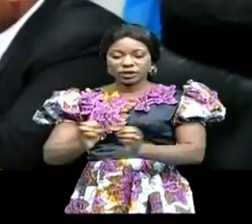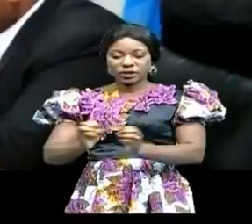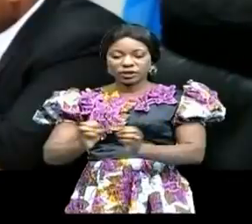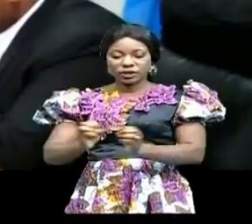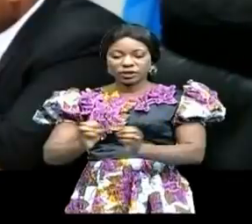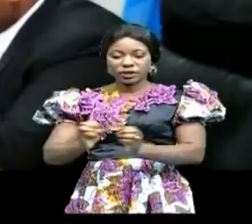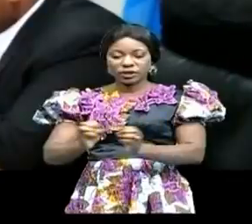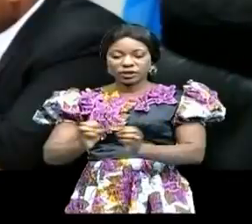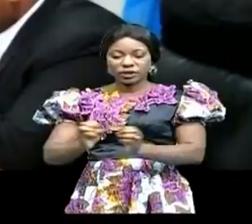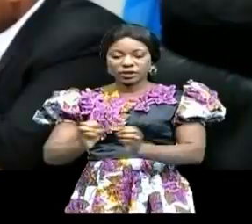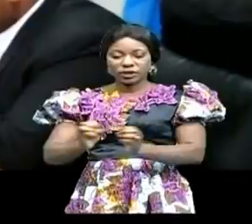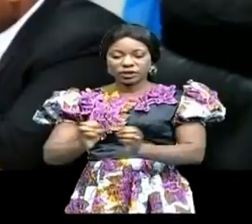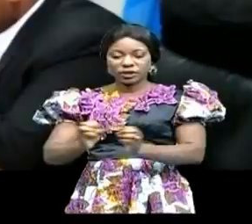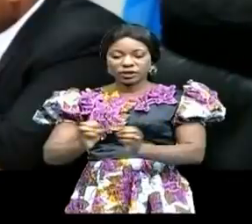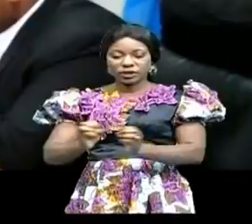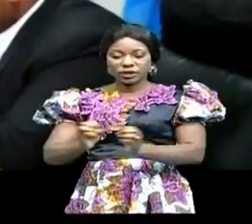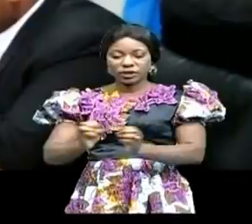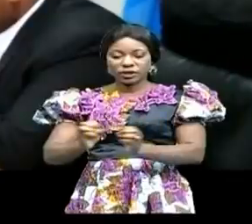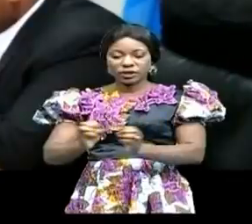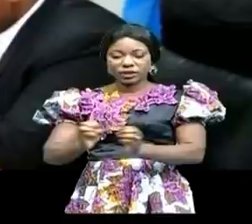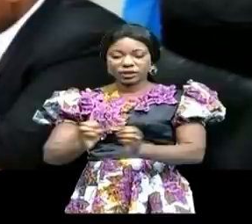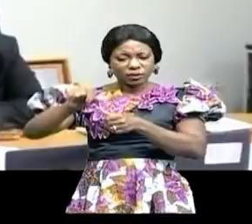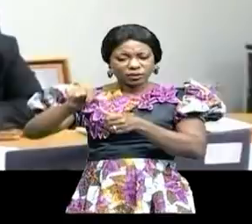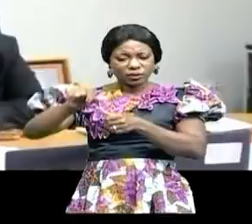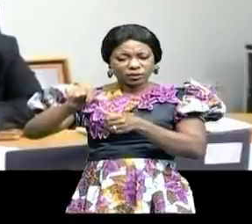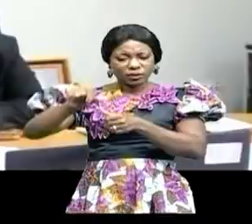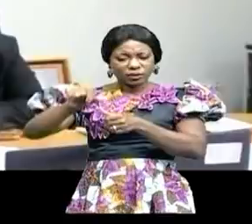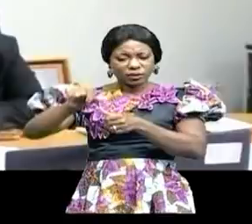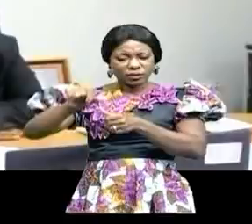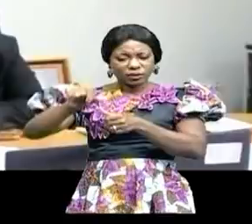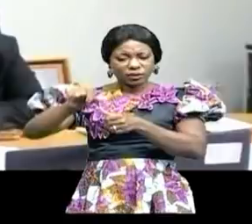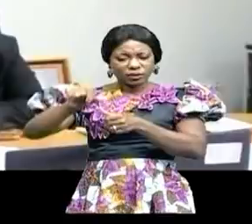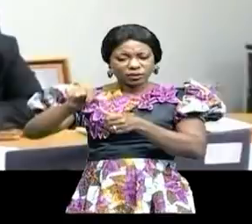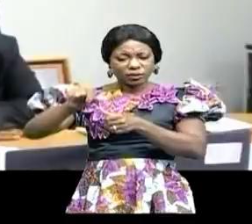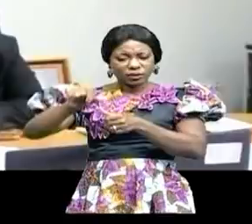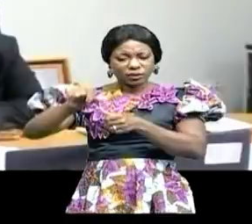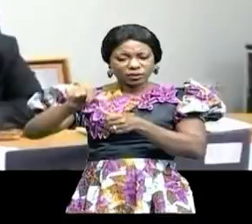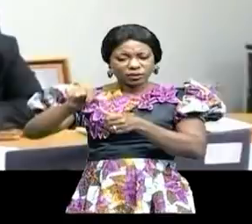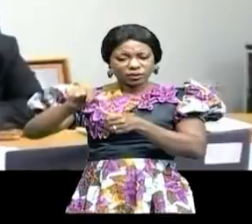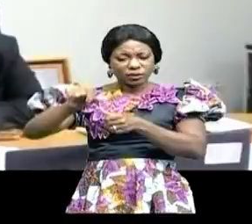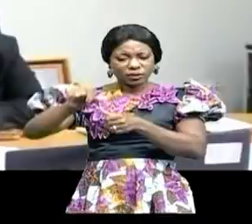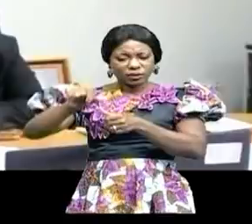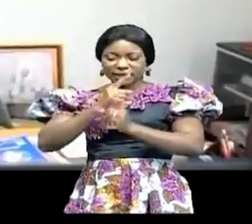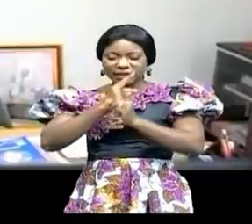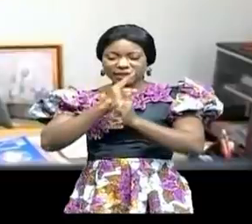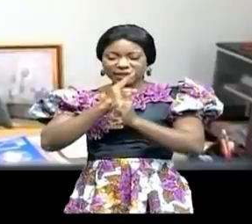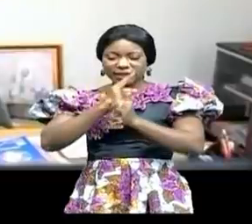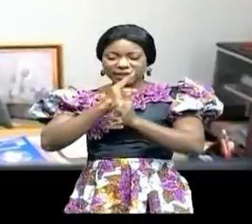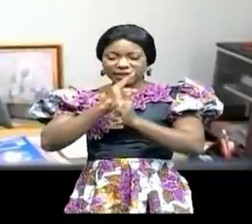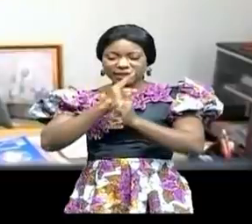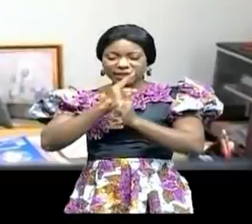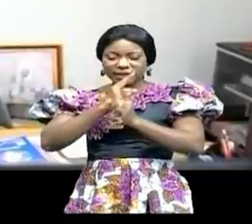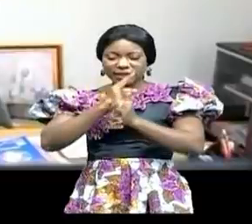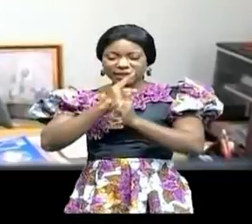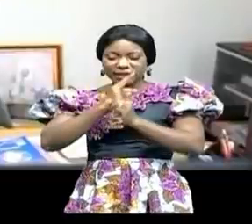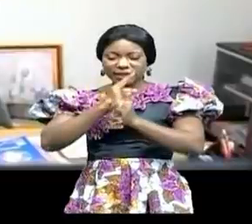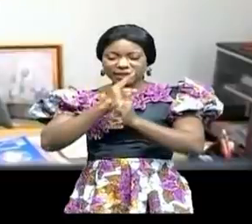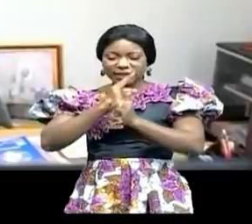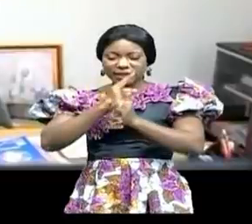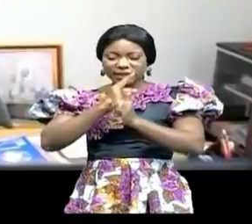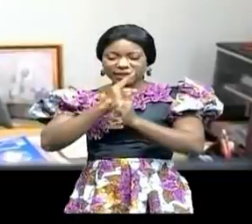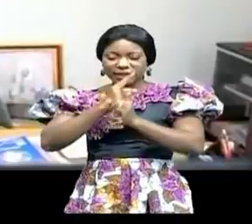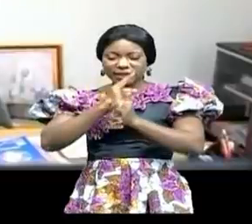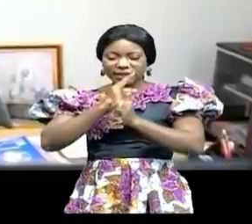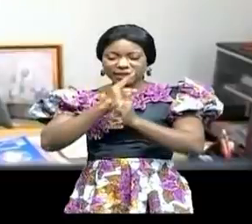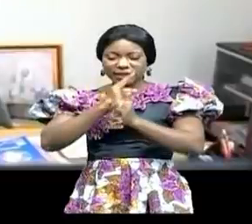Cette conférence a tourné, entre autres, sur les déficits démocratiques et sécuritaires dans l'espace francophone et la situation